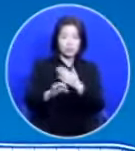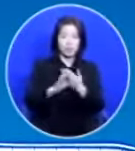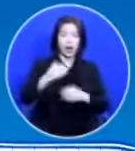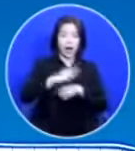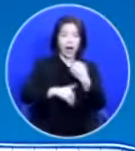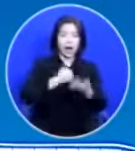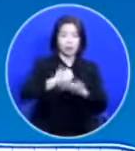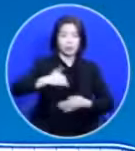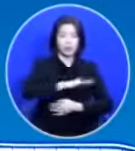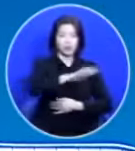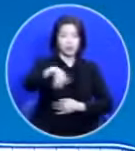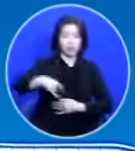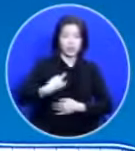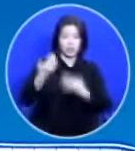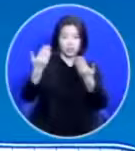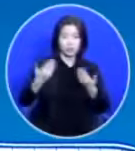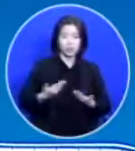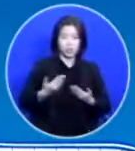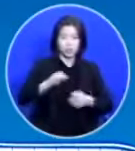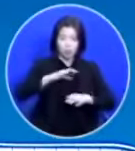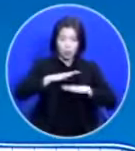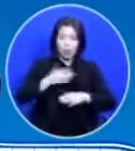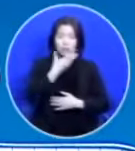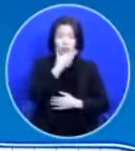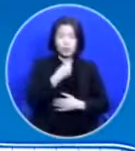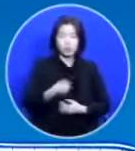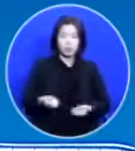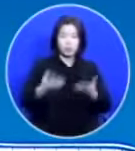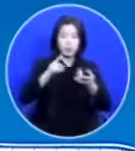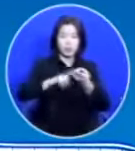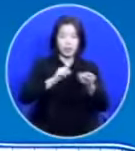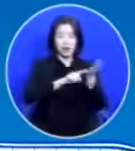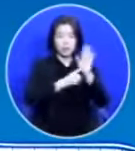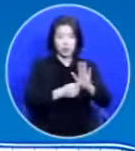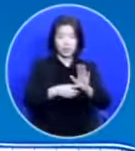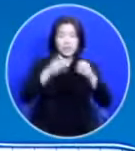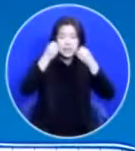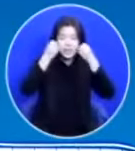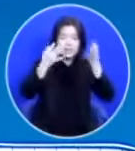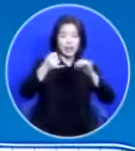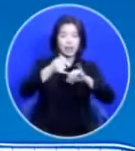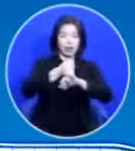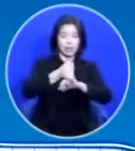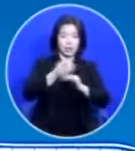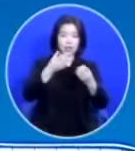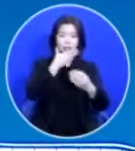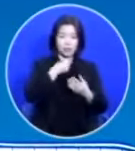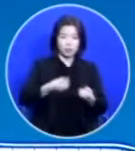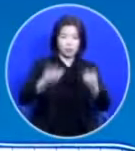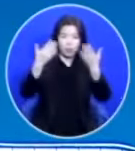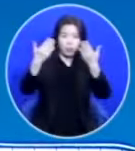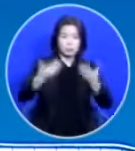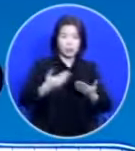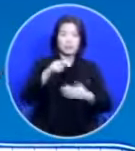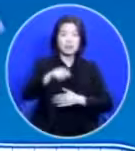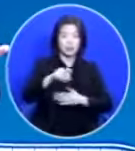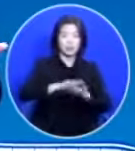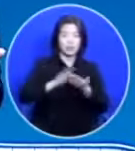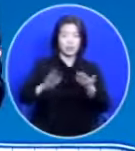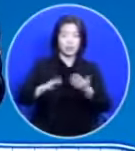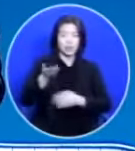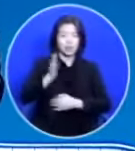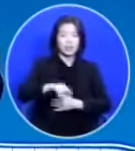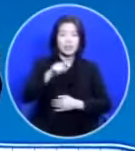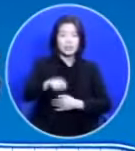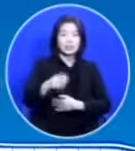우리에게 주신 가장 놀라운 축복에 대한 표현이 우리는 새 언약의 축복을 받은 겁니다 그런데 그 새 언약이